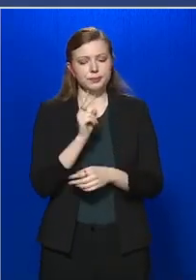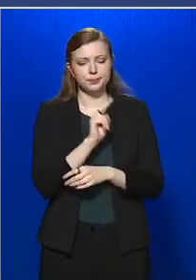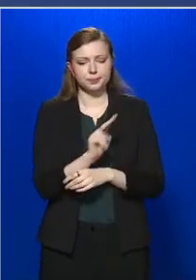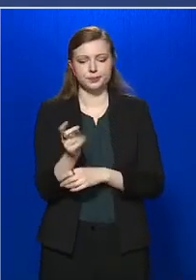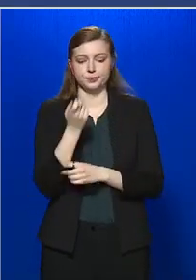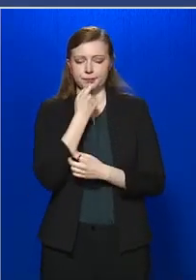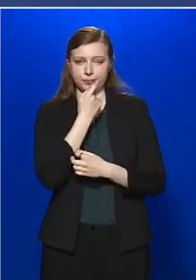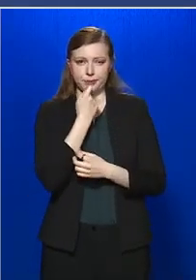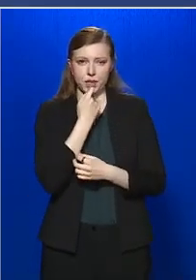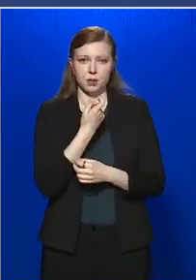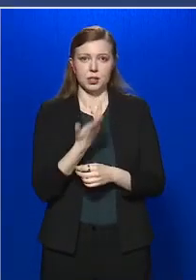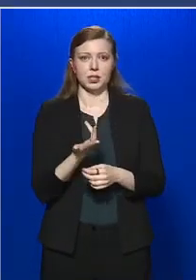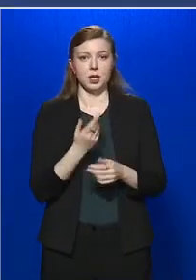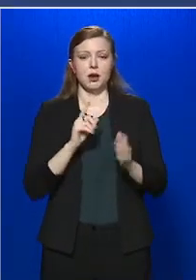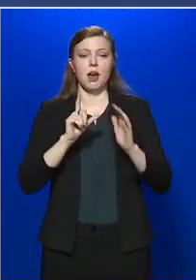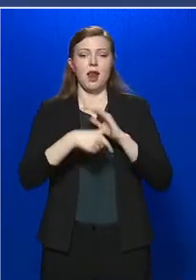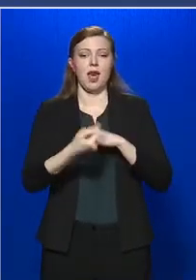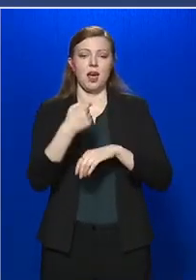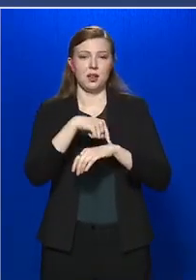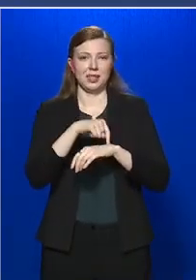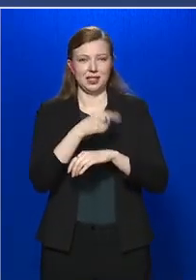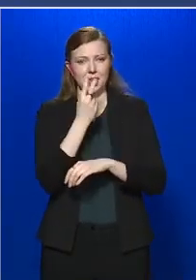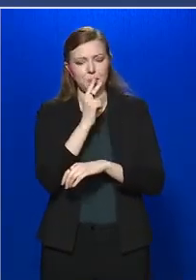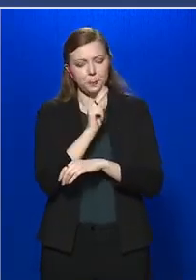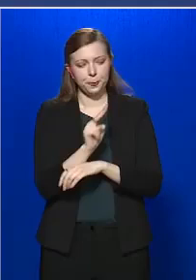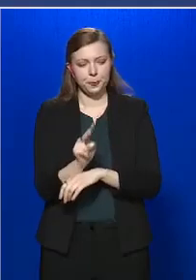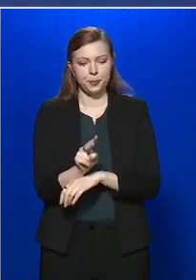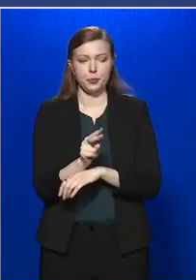az élelmiszereknek a lejárati idejére,